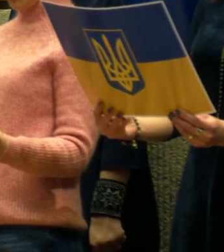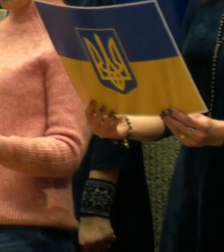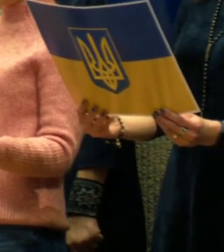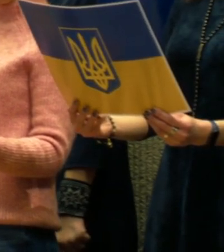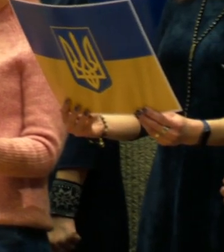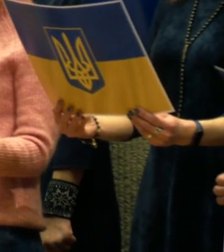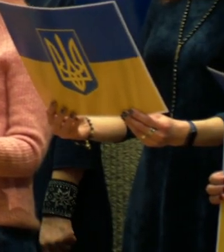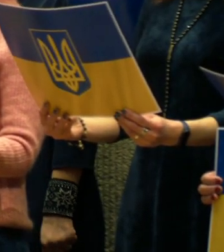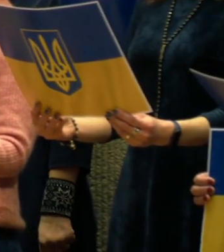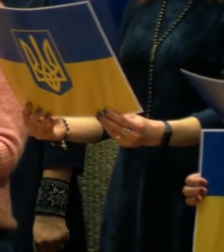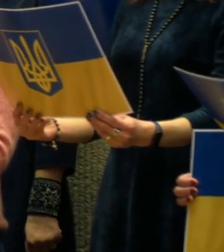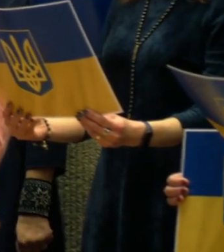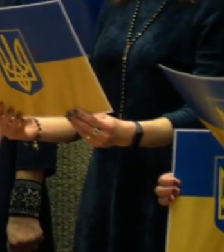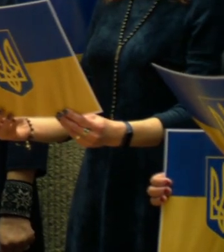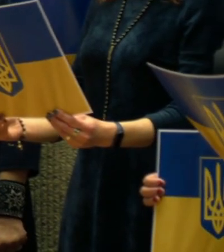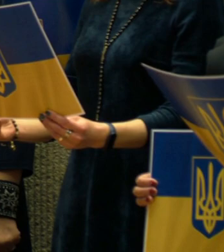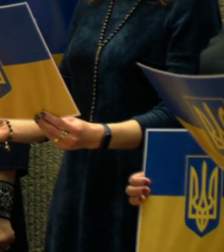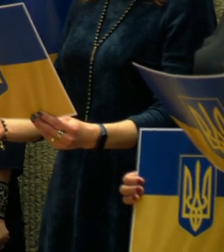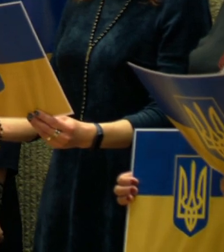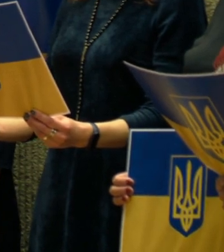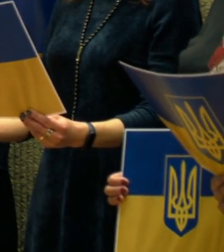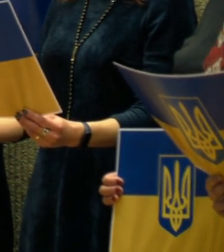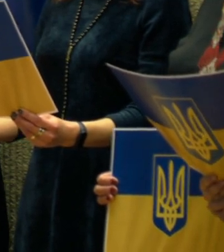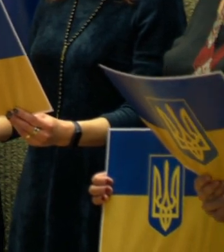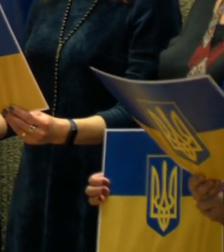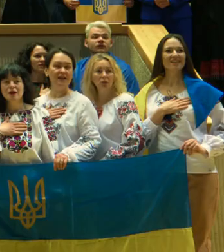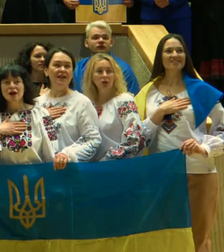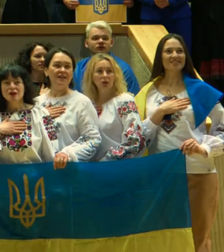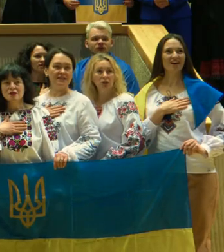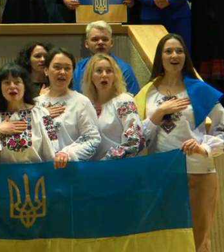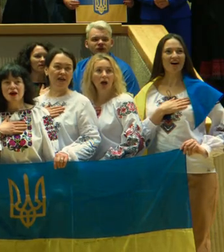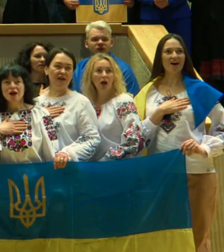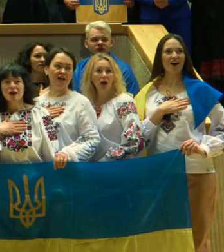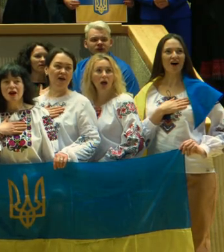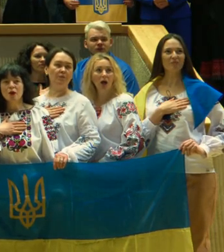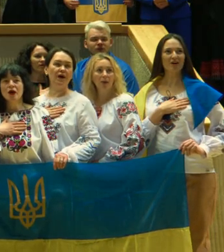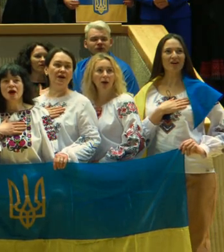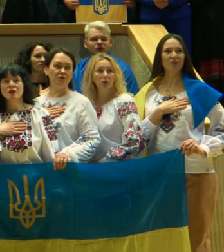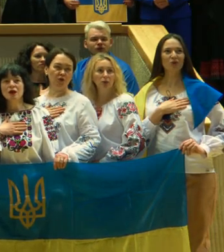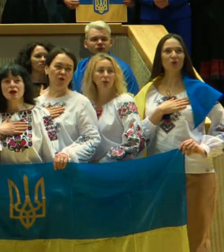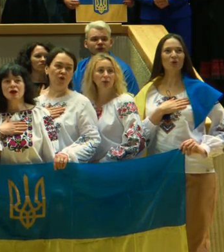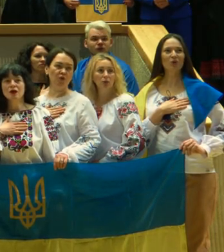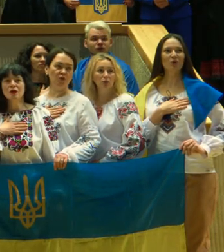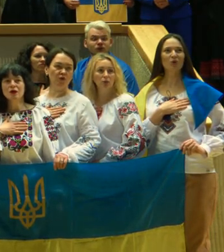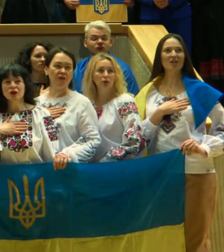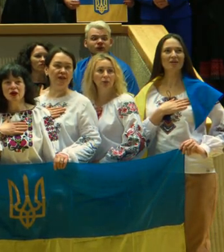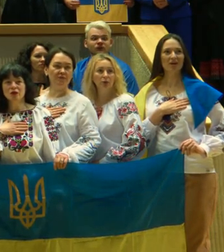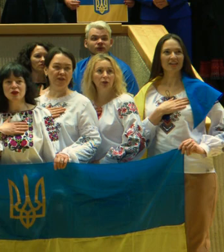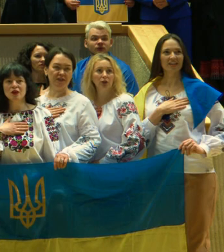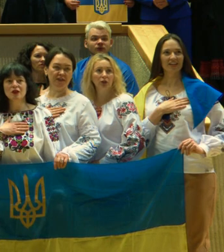su visa Lietuva buvo,